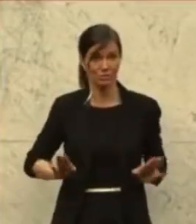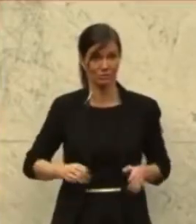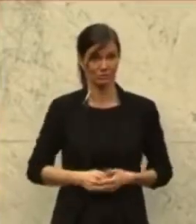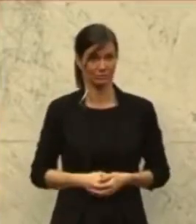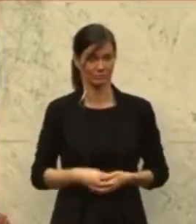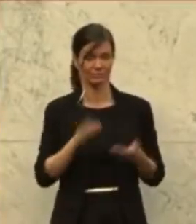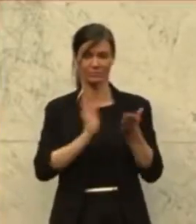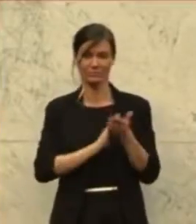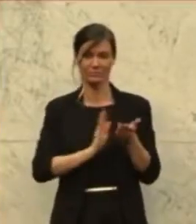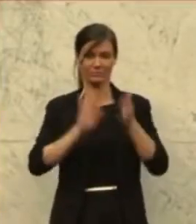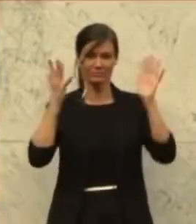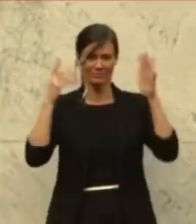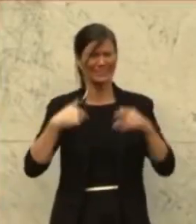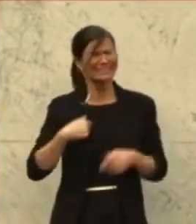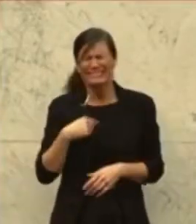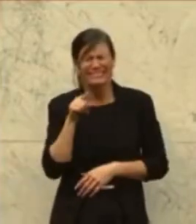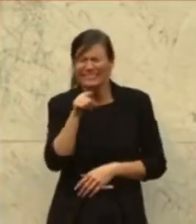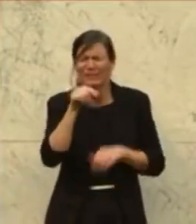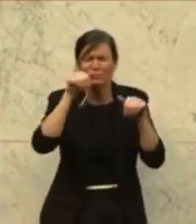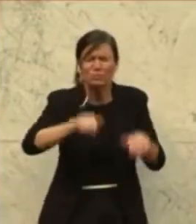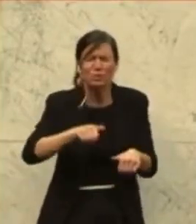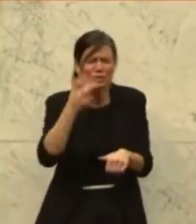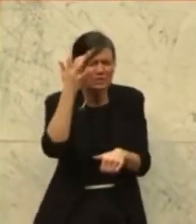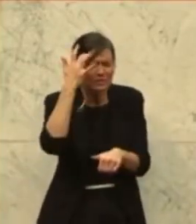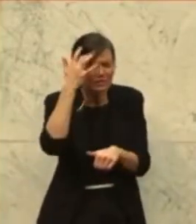Es muss doch selbst in Ihren Kopf rein.